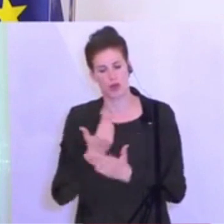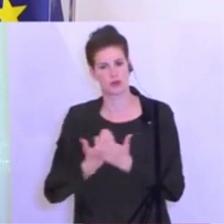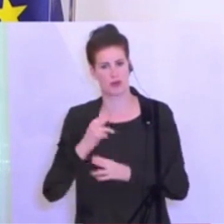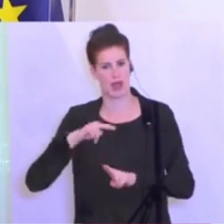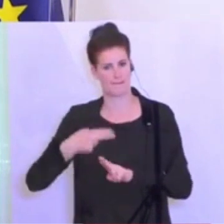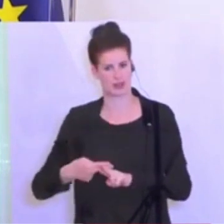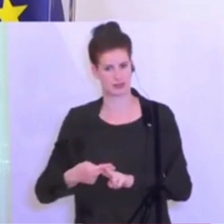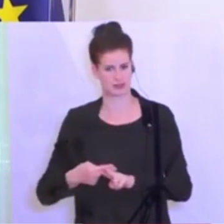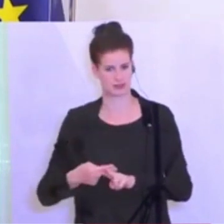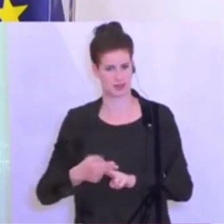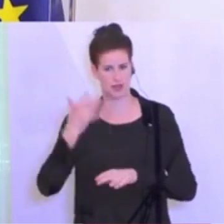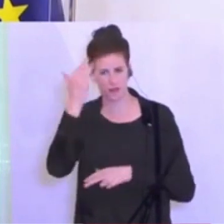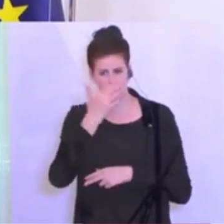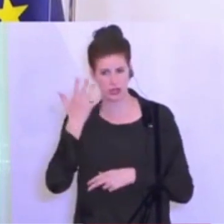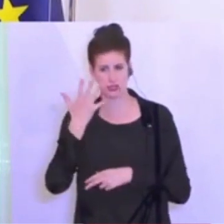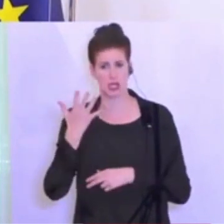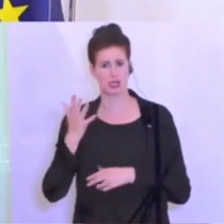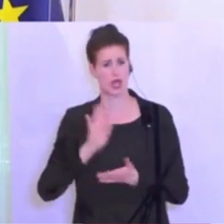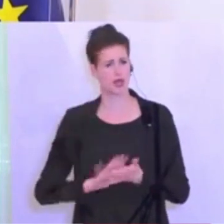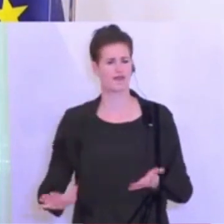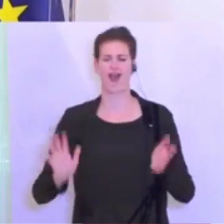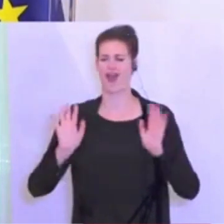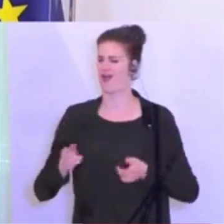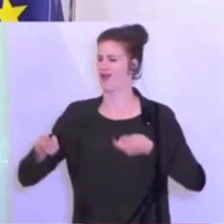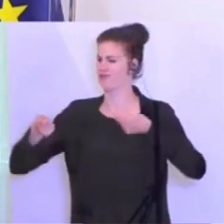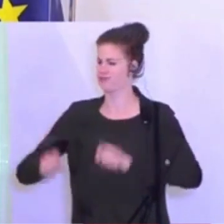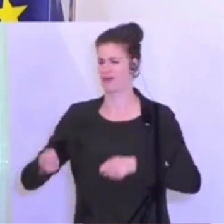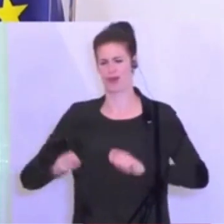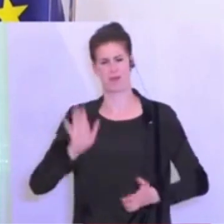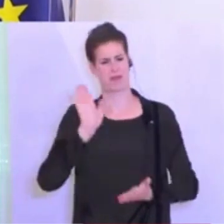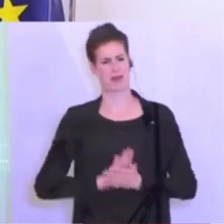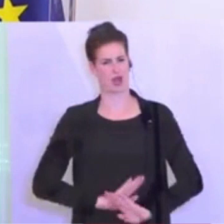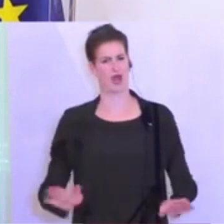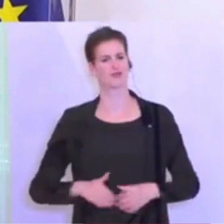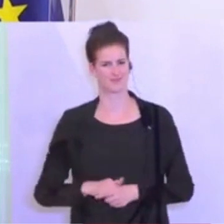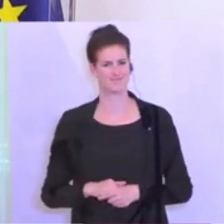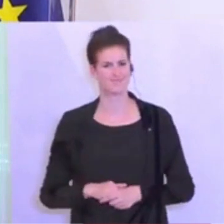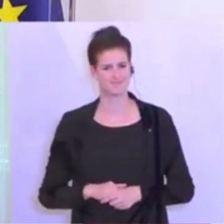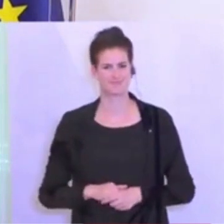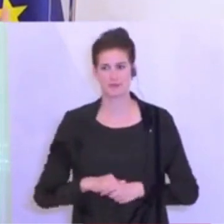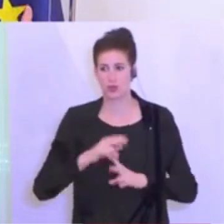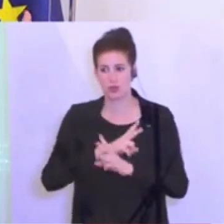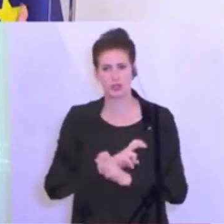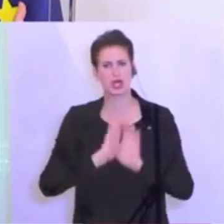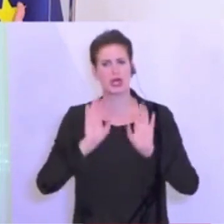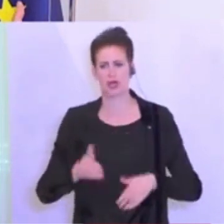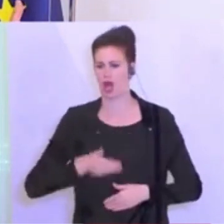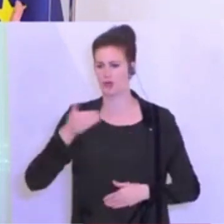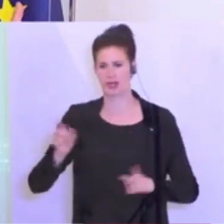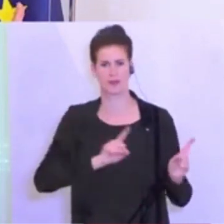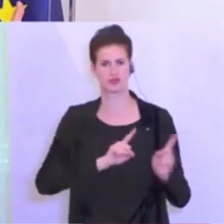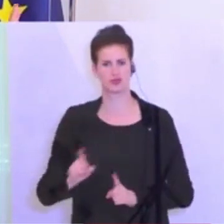alles zugesperrt lassen und Österreich im Ausnahmezustand versetzen, wenn sich die Situation